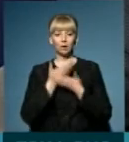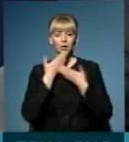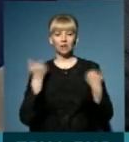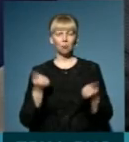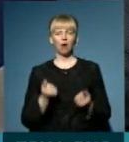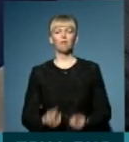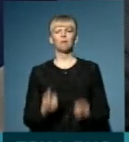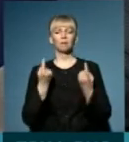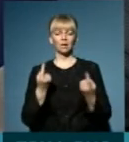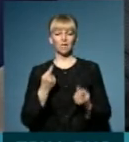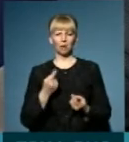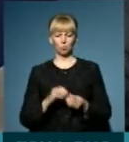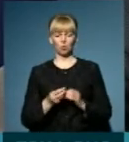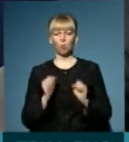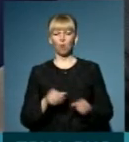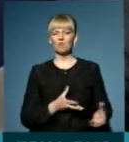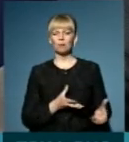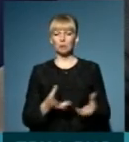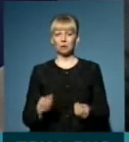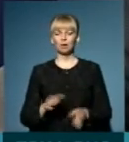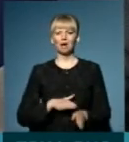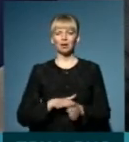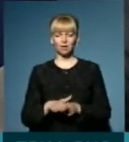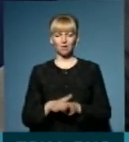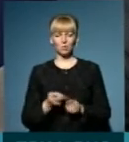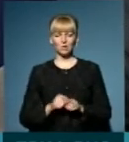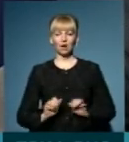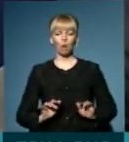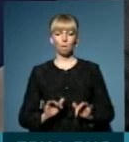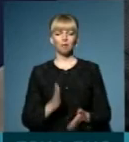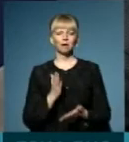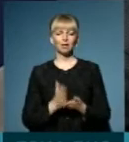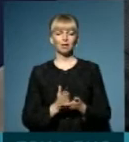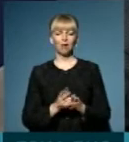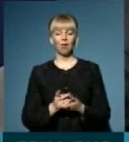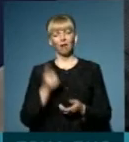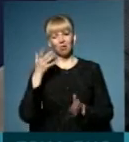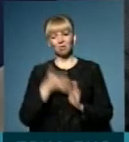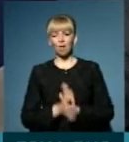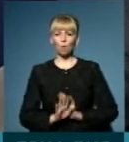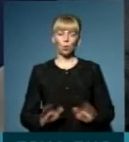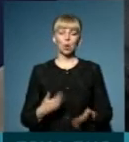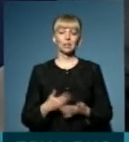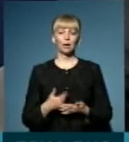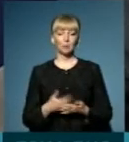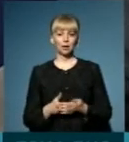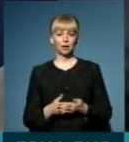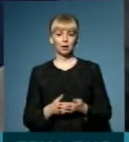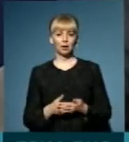глобальної проблеми, яка може вплинути на реалізацію цієї кампанії. Є певні непорозуміння. От, наприклад,